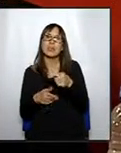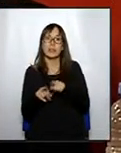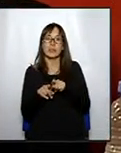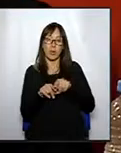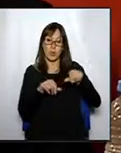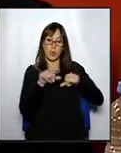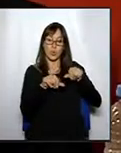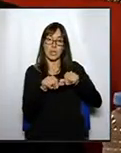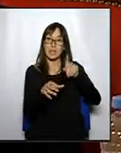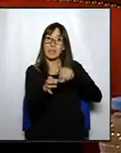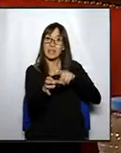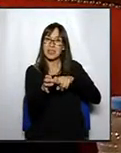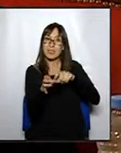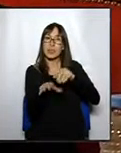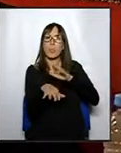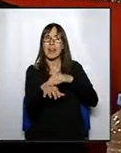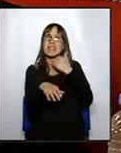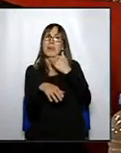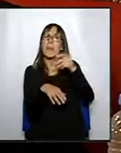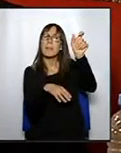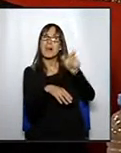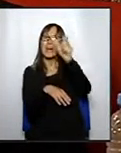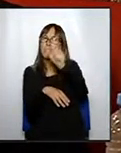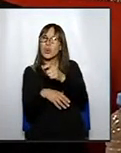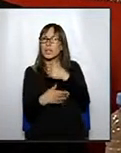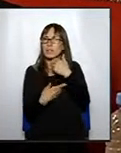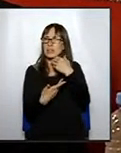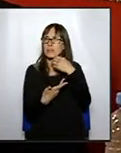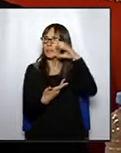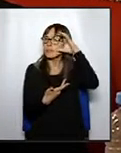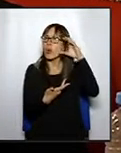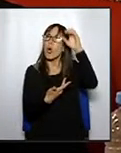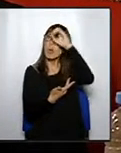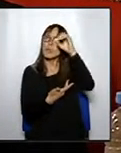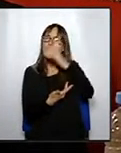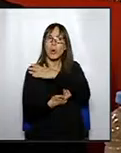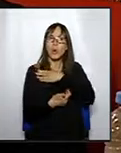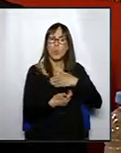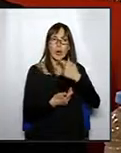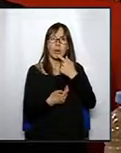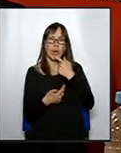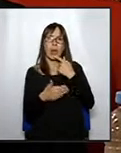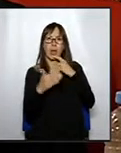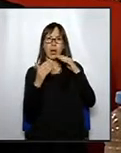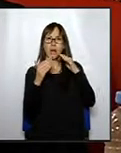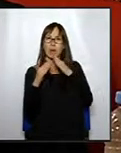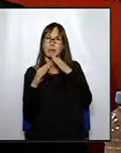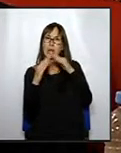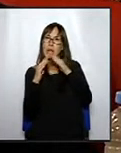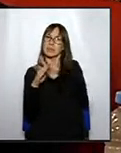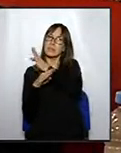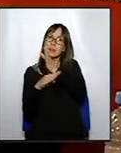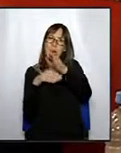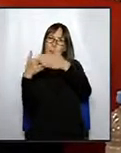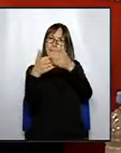procés participatiu amb l'objectiu de conèixer l'opinió de la ciutadania entorn a aquest nou projecte de recollida de residus porta a porta a la nostra ciutat